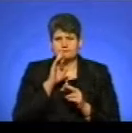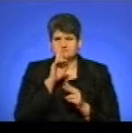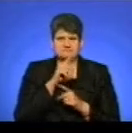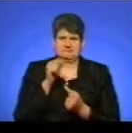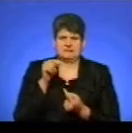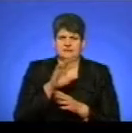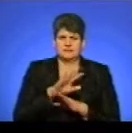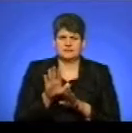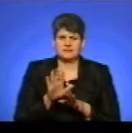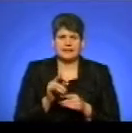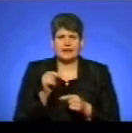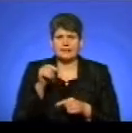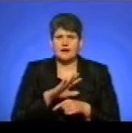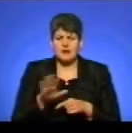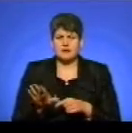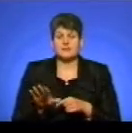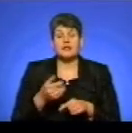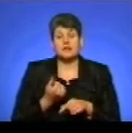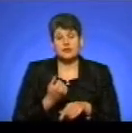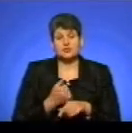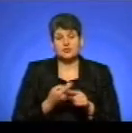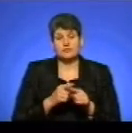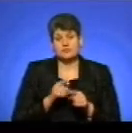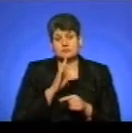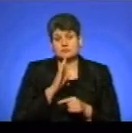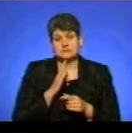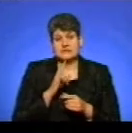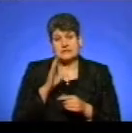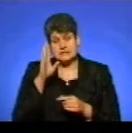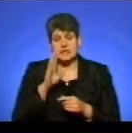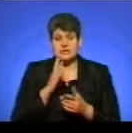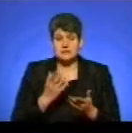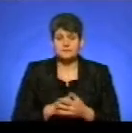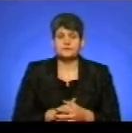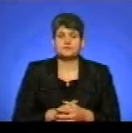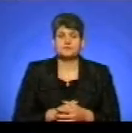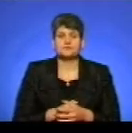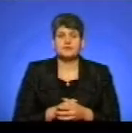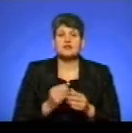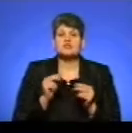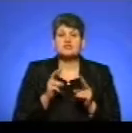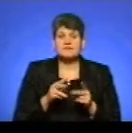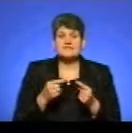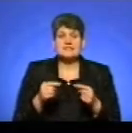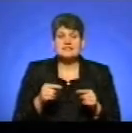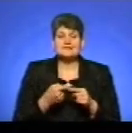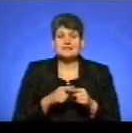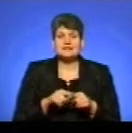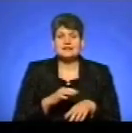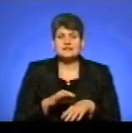на основі статті. Чим цей вид насильство відрізняється від інших?